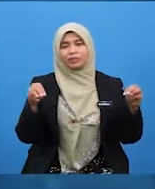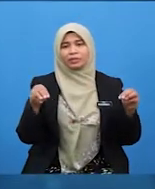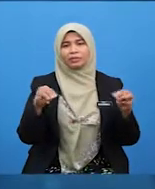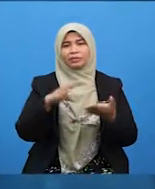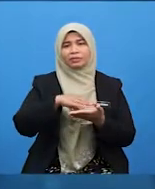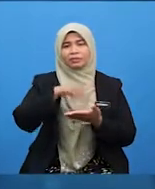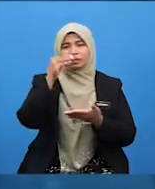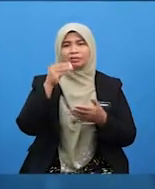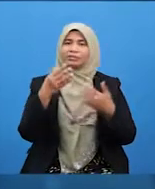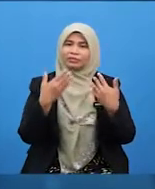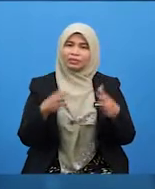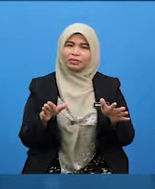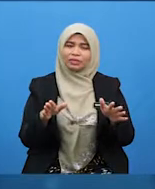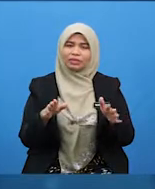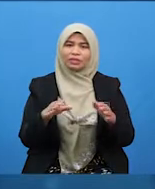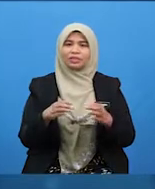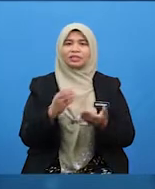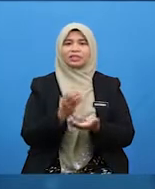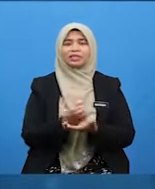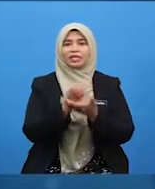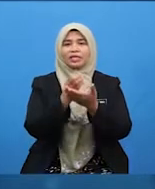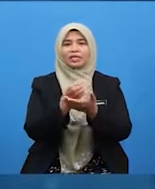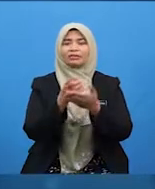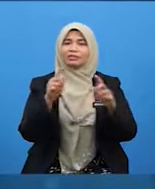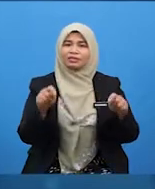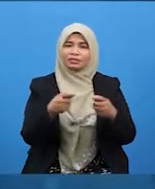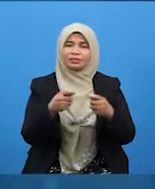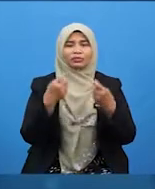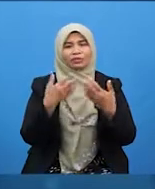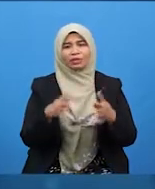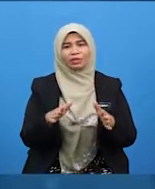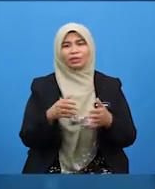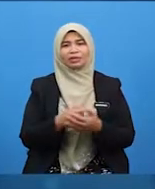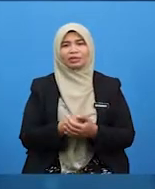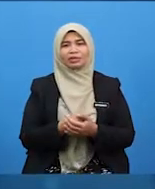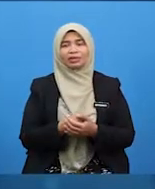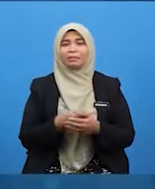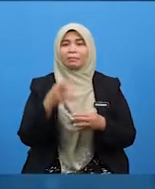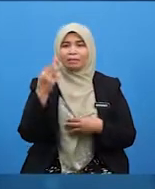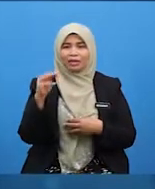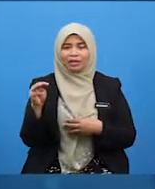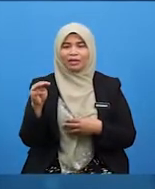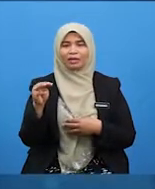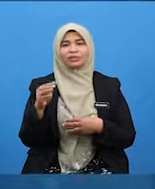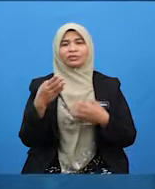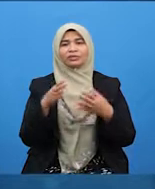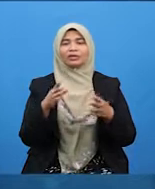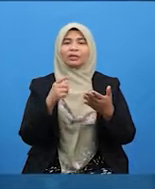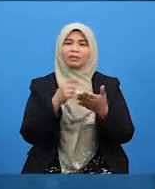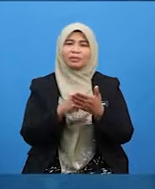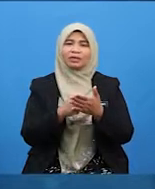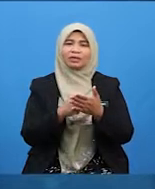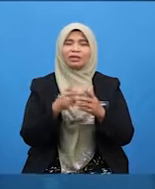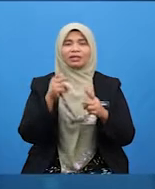Belajar sudah. Cadangkan tindakan pun sudah. Maka, sudah